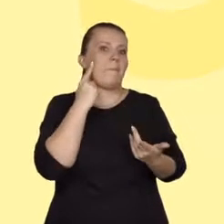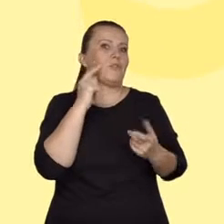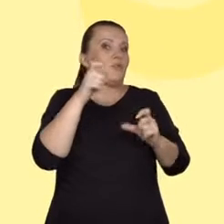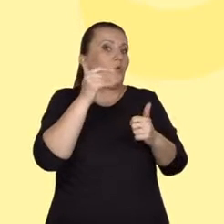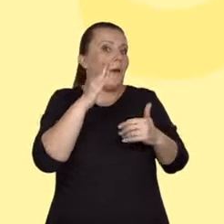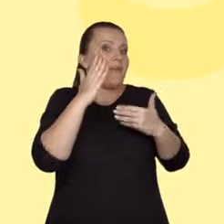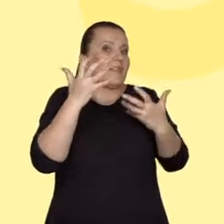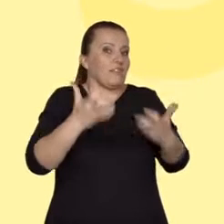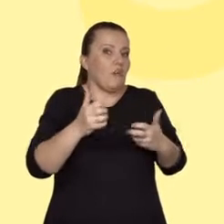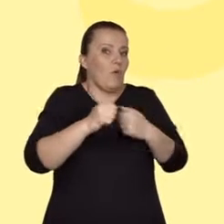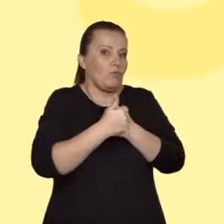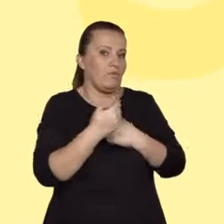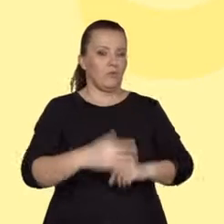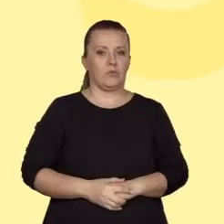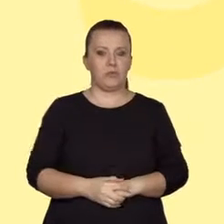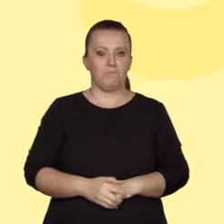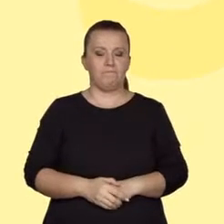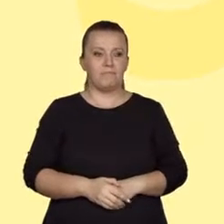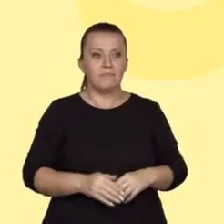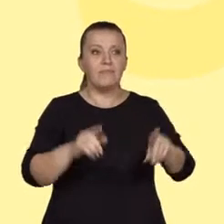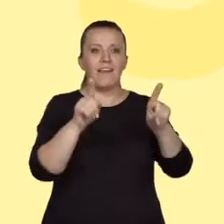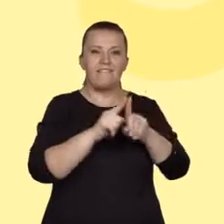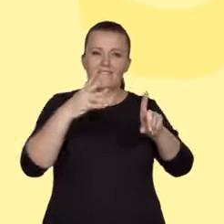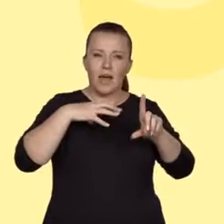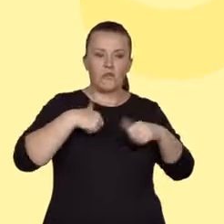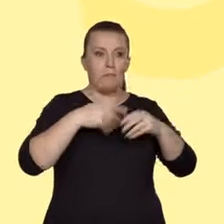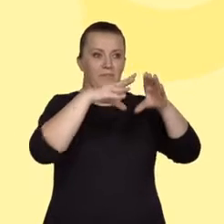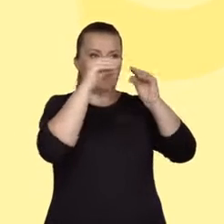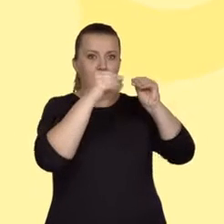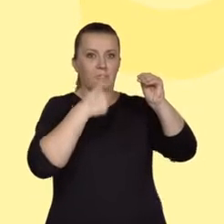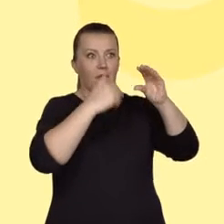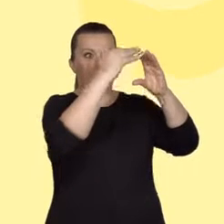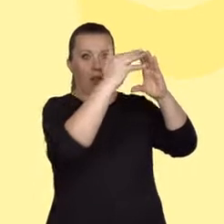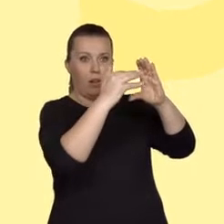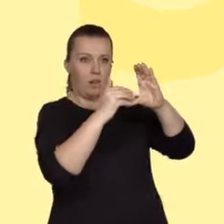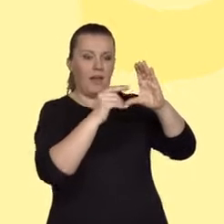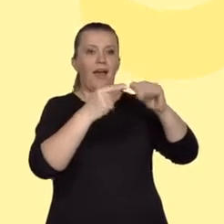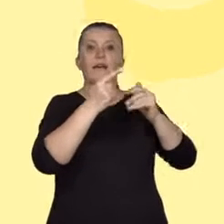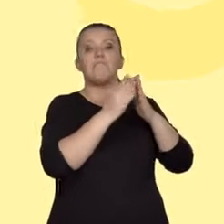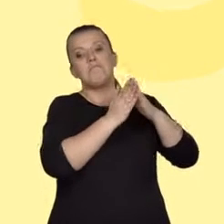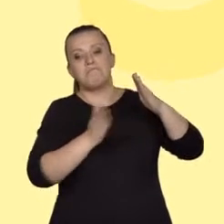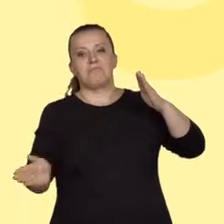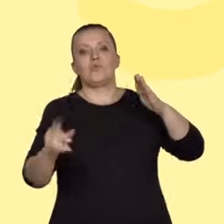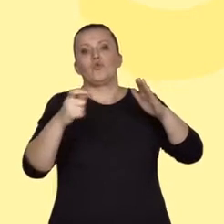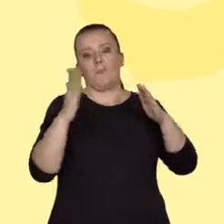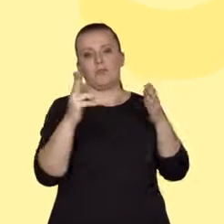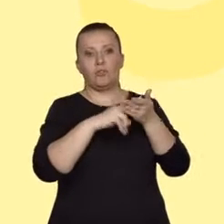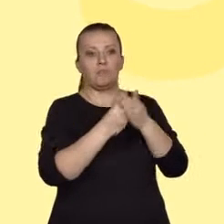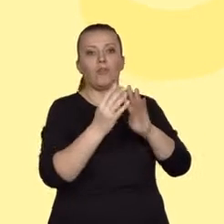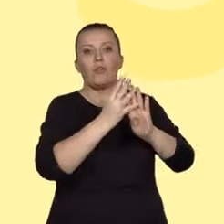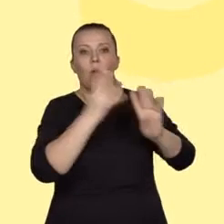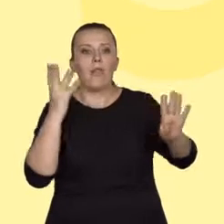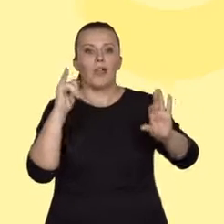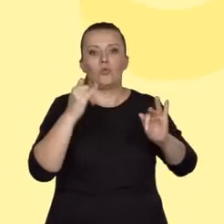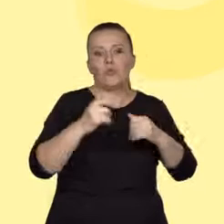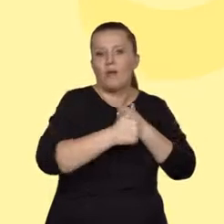trzecie, warto, aby wstęp również zapowiadał, co będzie dalej. Można więc nawet zasygnalizować, w jakiej kolejności będziemy przedstawiać argumenty lub utwory, do których się